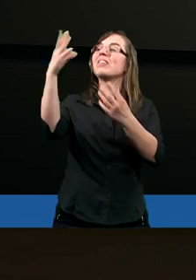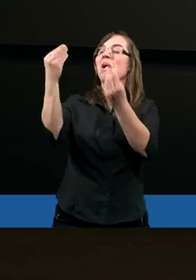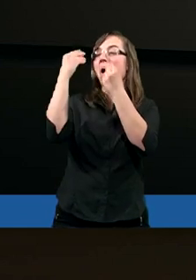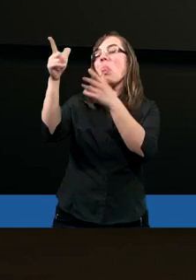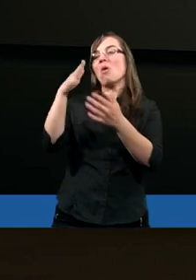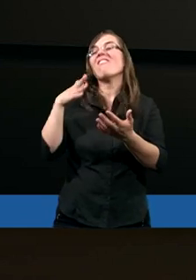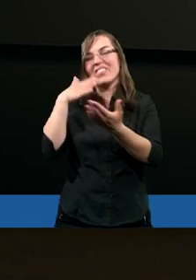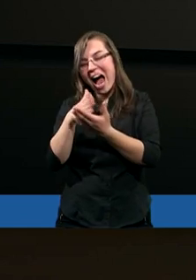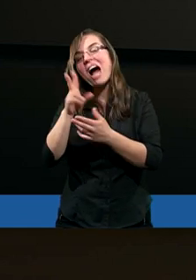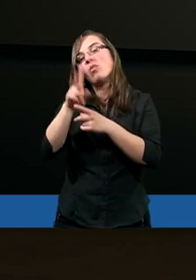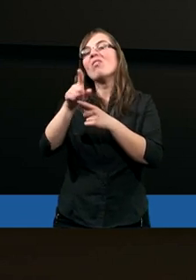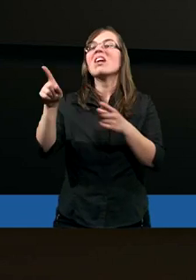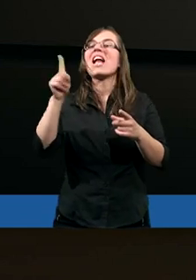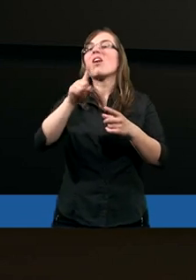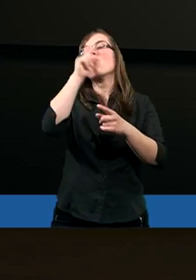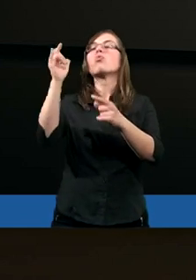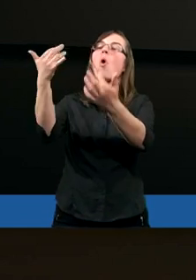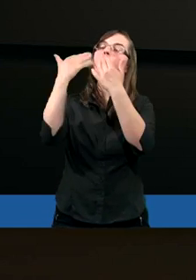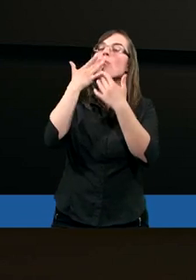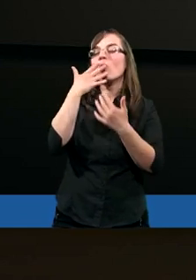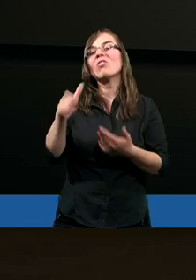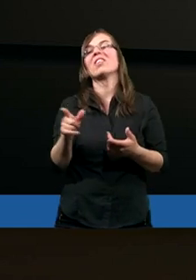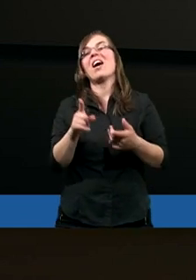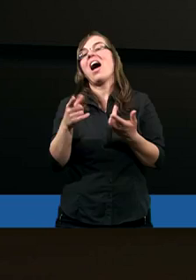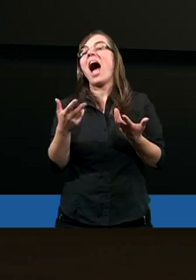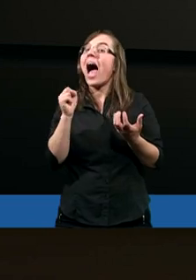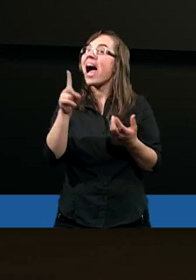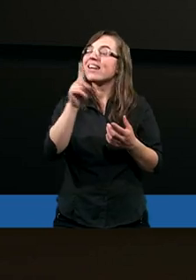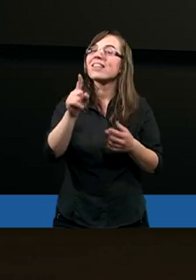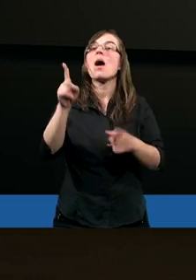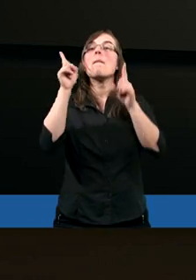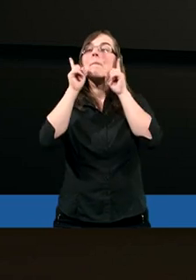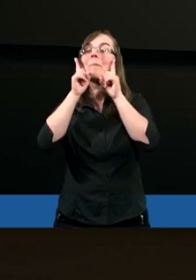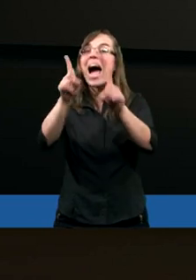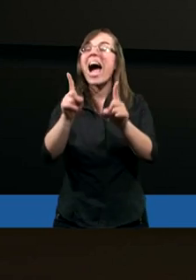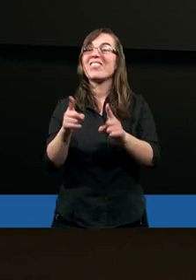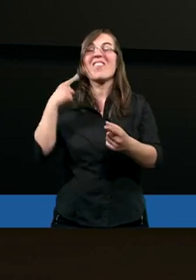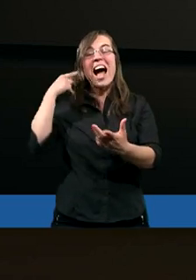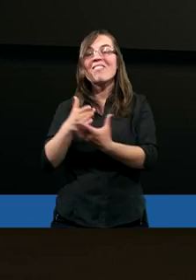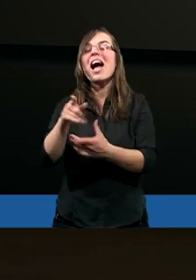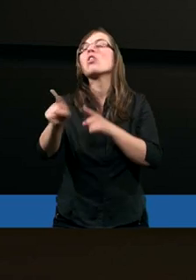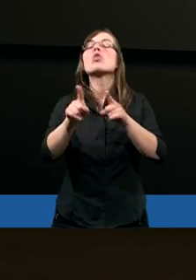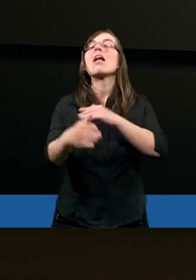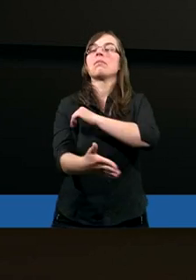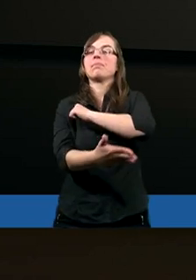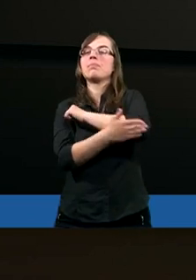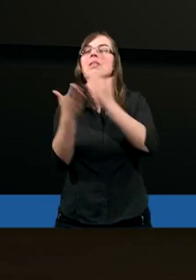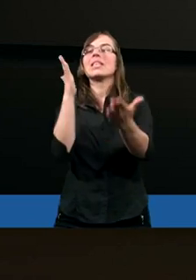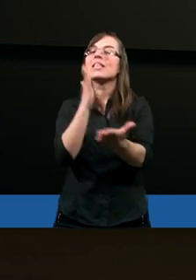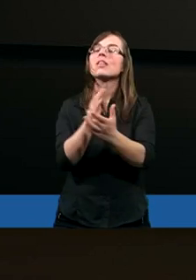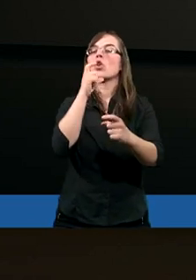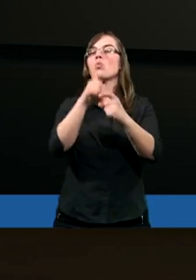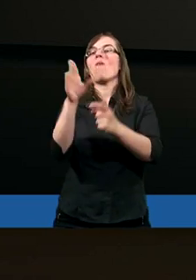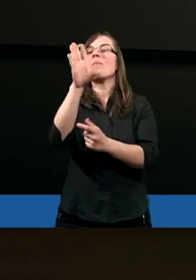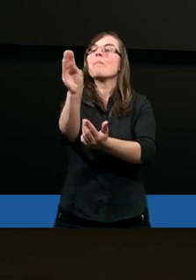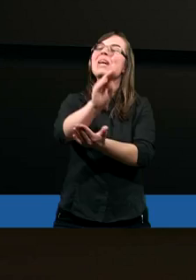Ja może faktycznie, tak jak mówiłam, zawężam. Dla mnie wiara, prawdziwa wiara, to jest wiara oparta na Słowie Bożym, na prowadzeniu